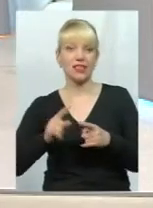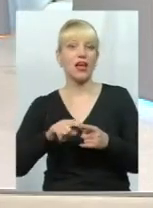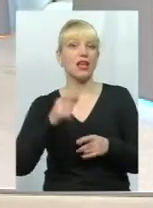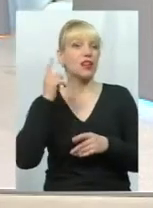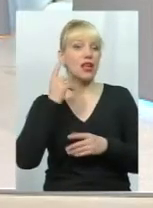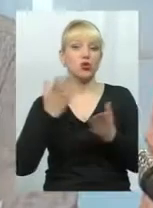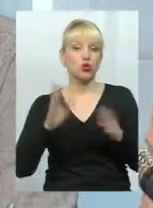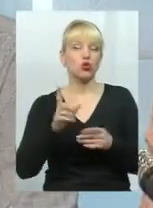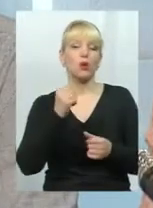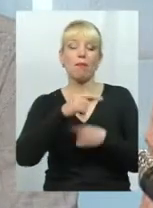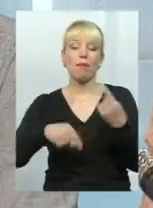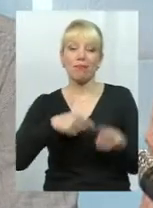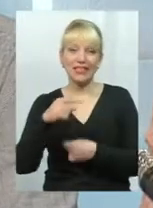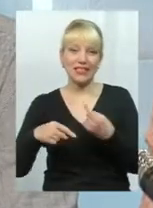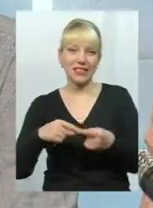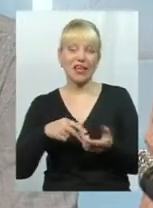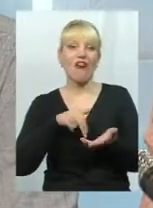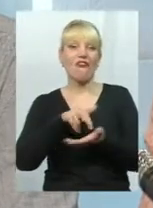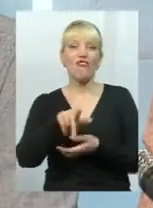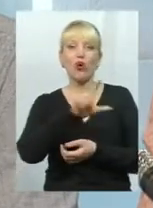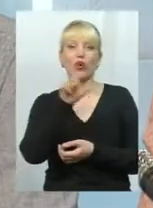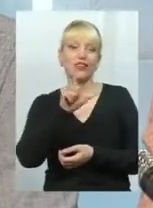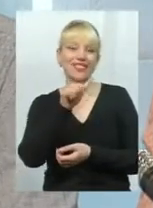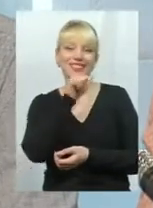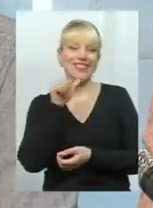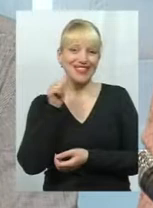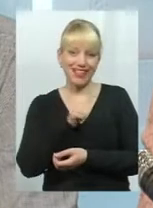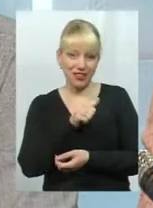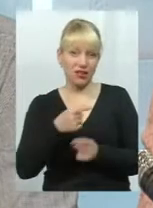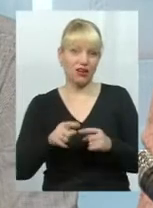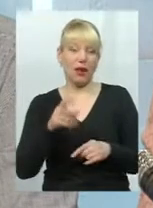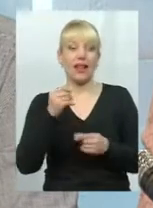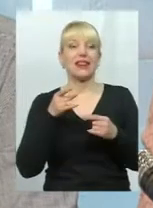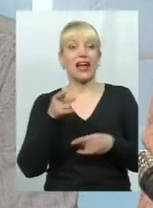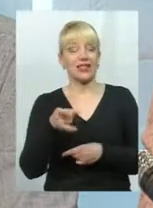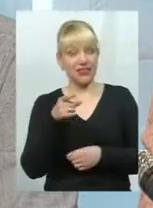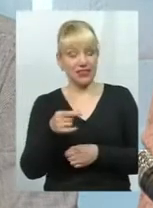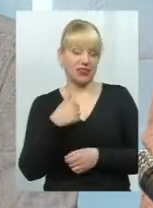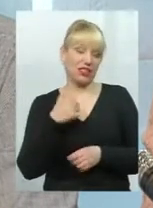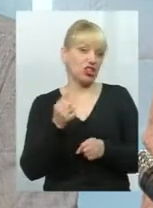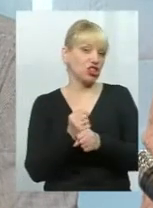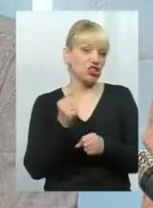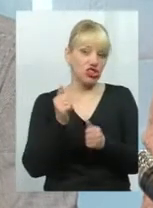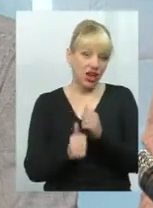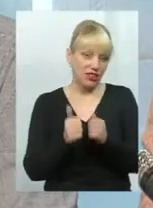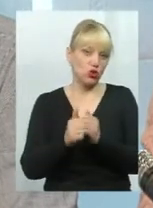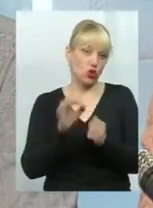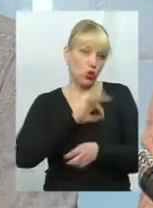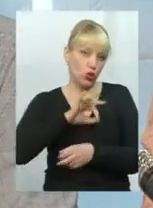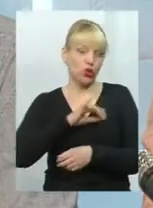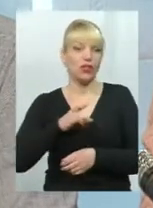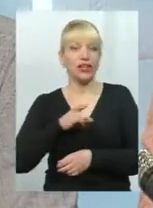виходив з ціні. Бізнес навпаки таксисти, от я часто-густо користуюся таксі, тому що в силу того, що